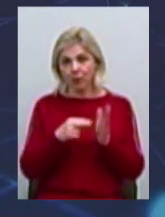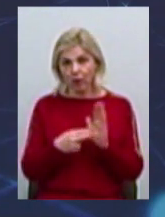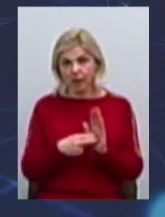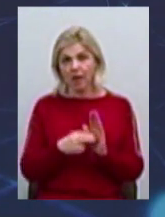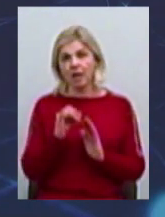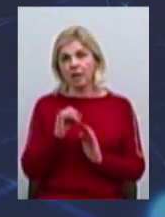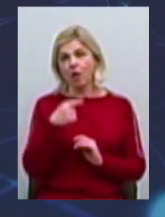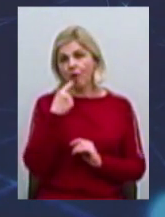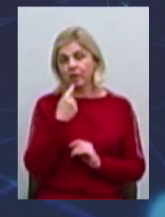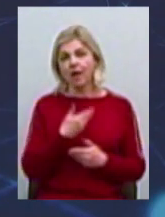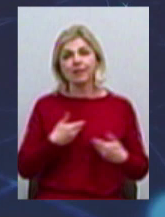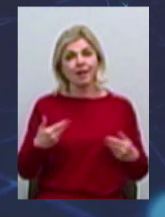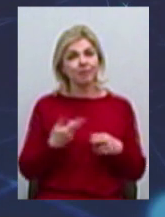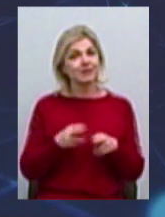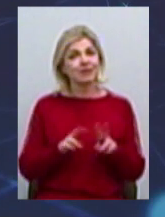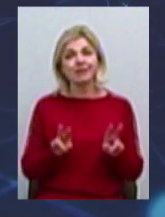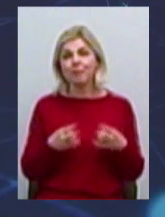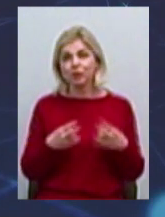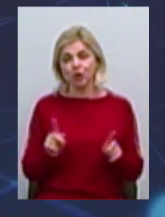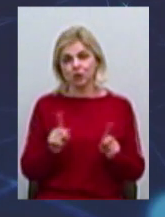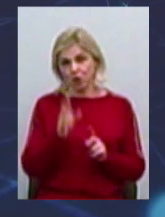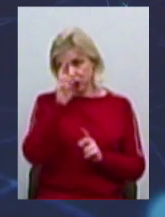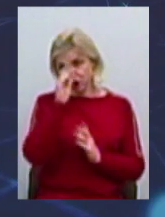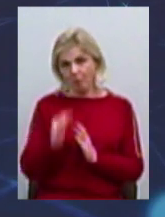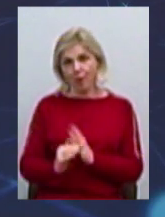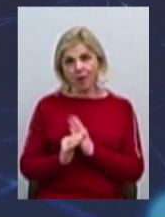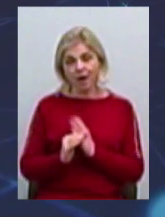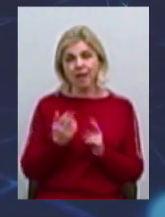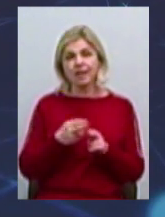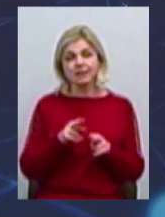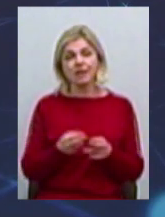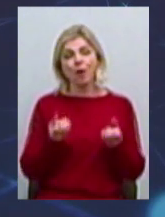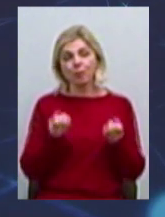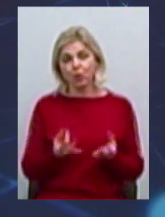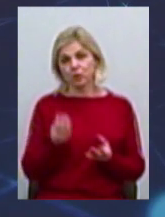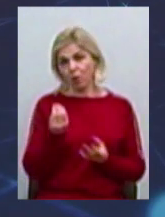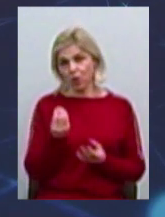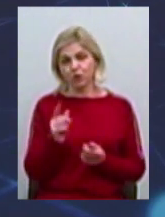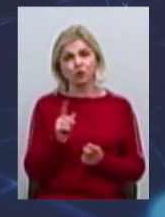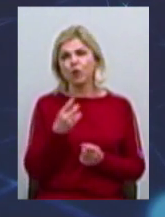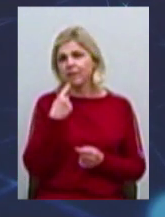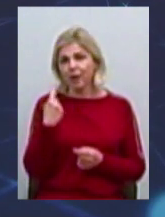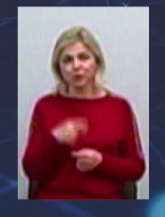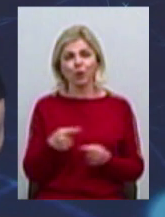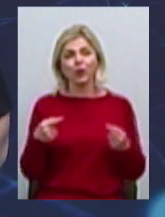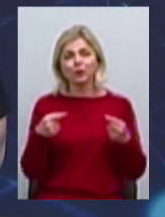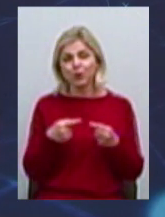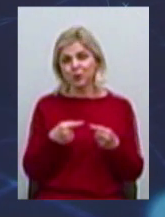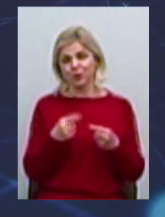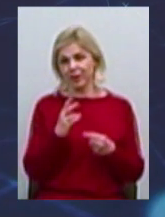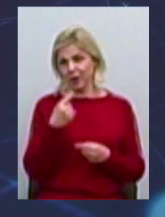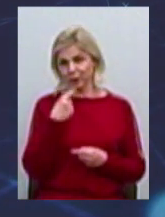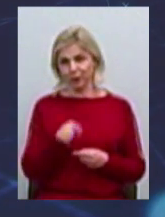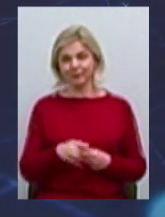говорили, нам цього не потрібно. Не потрібно, щоб держава допомагала. Це просто так коштує. Ну, тут точно щось не то. Ну, точно, якби…